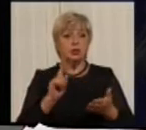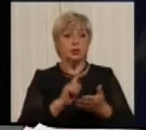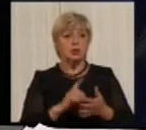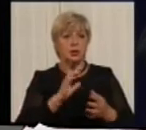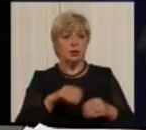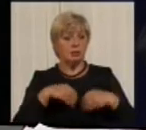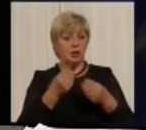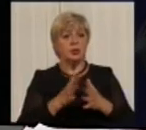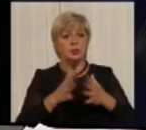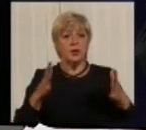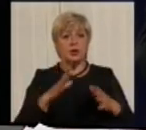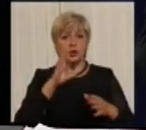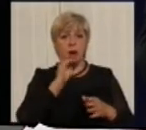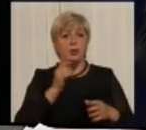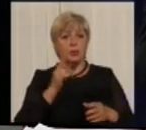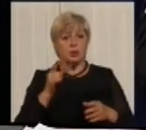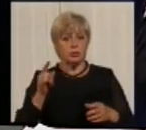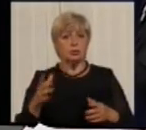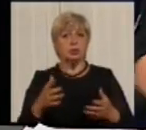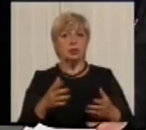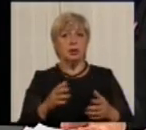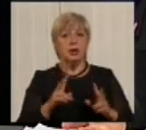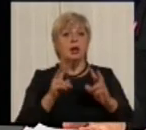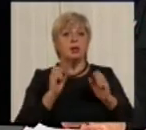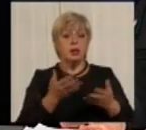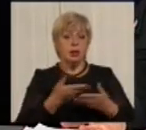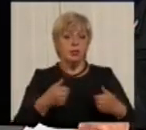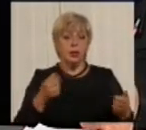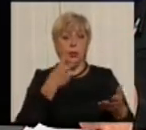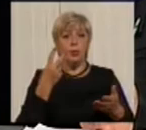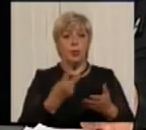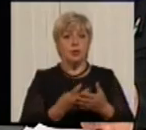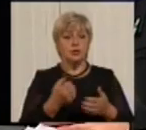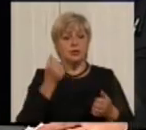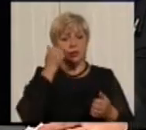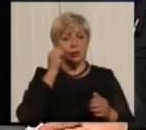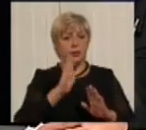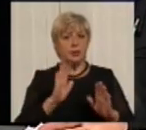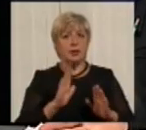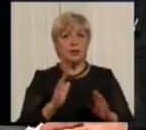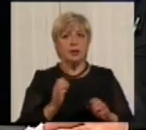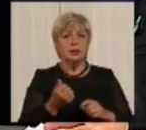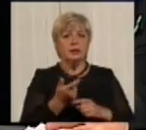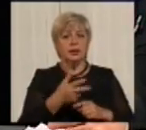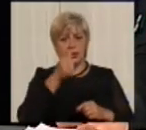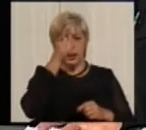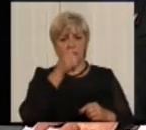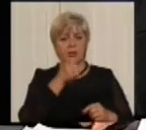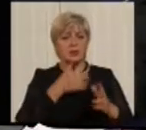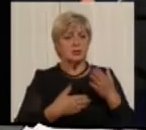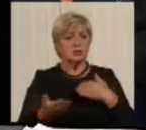маршрутів і більше людей. Але, як ми побачили, не пам'ятаю, вибачте, декілька місяців тому,